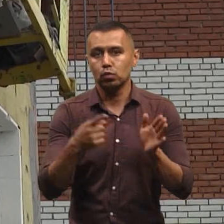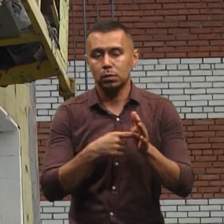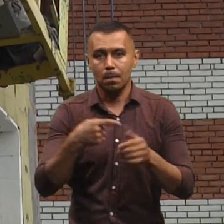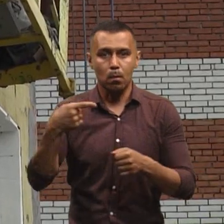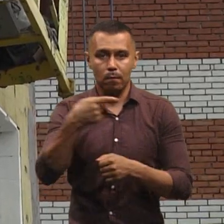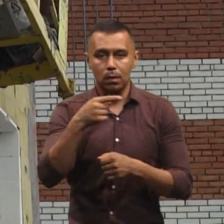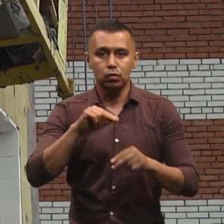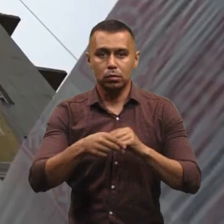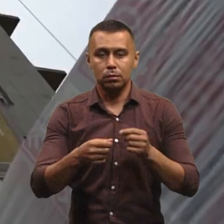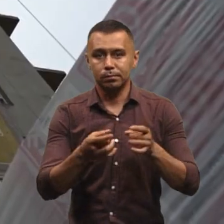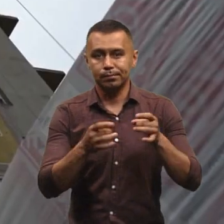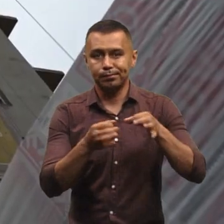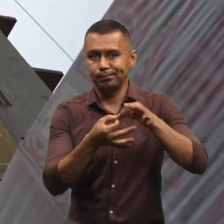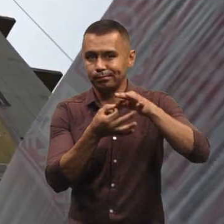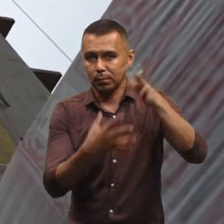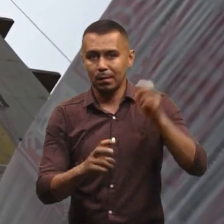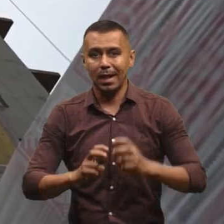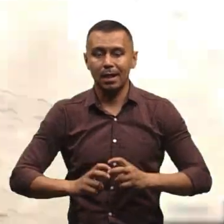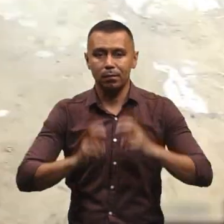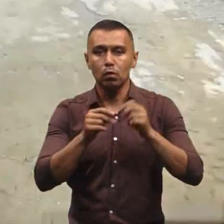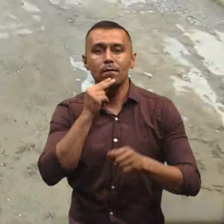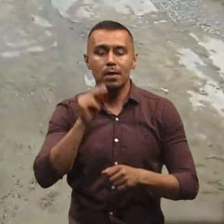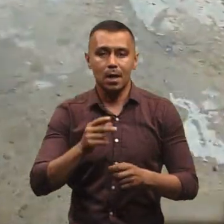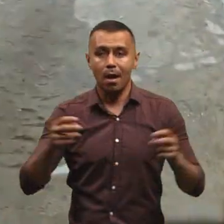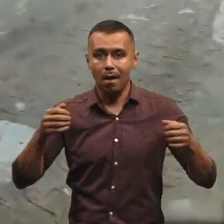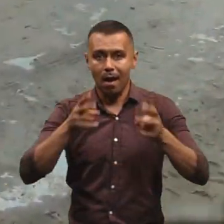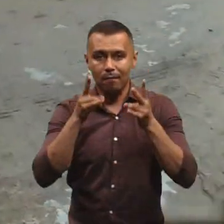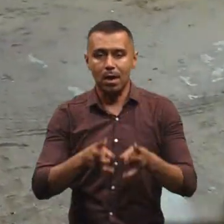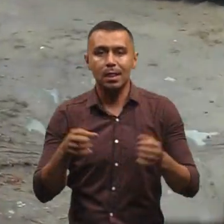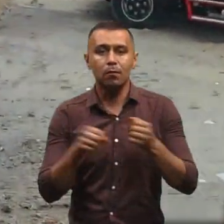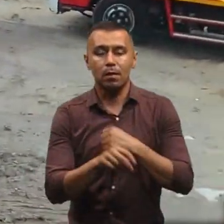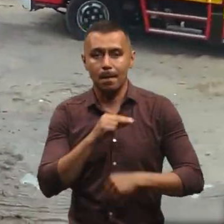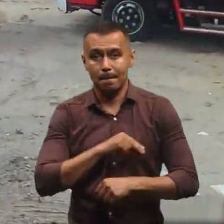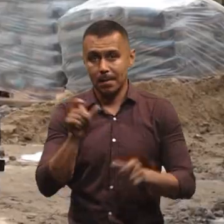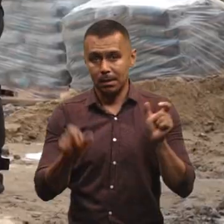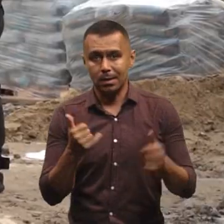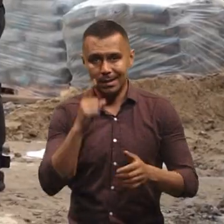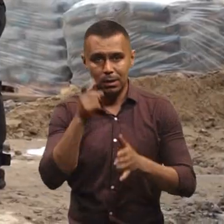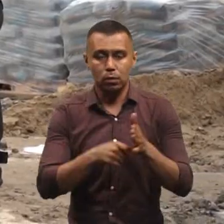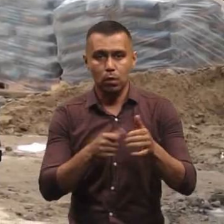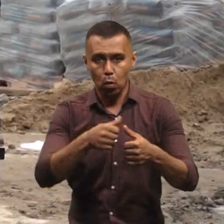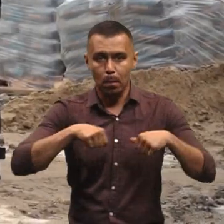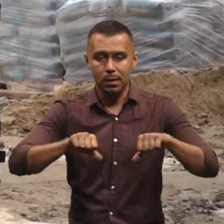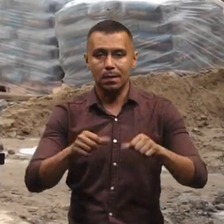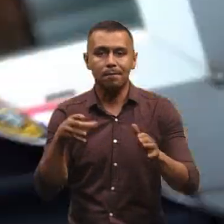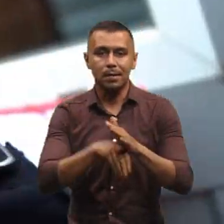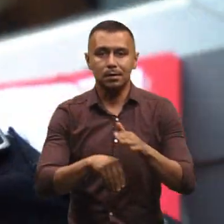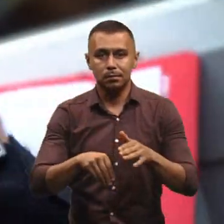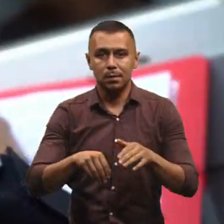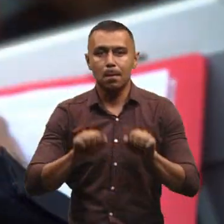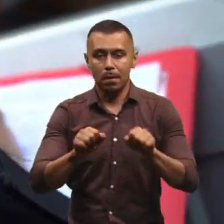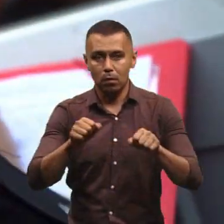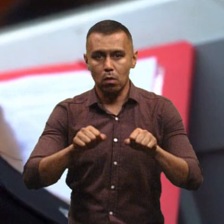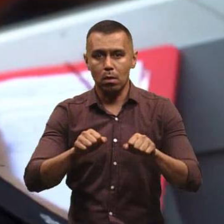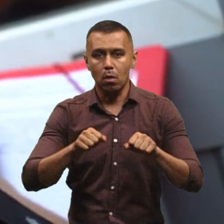поверхами через обрив монтажного ліфта. Хто винен у аварії і травмуванні працівників наразі з'ясовує комісія в складі правоохоронців,